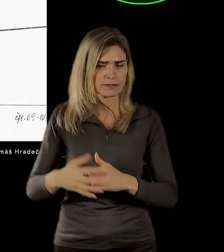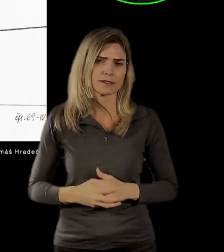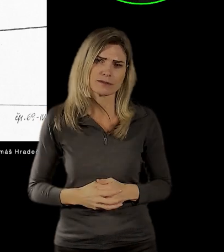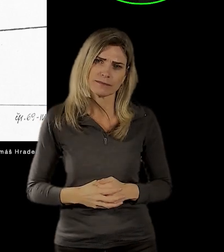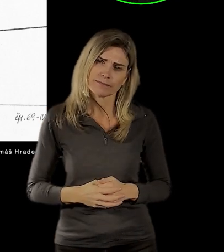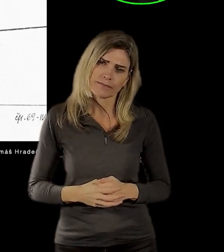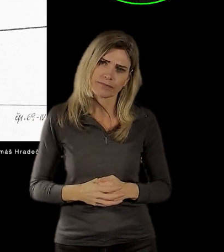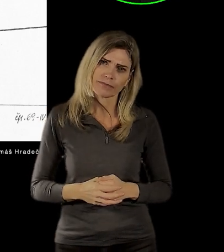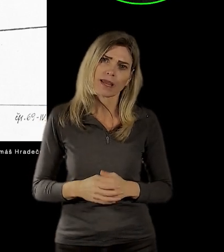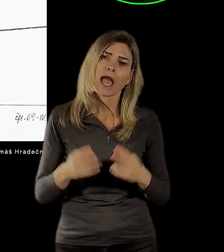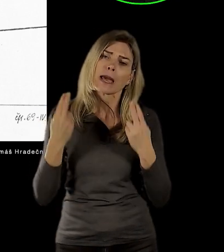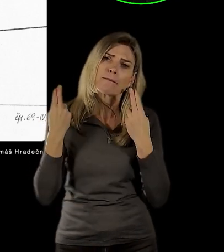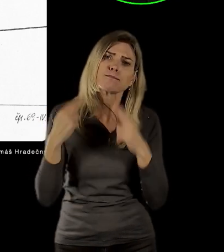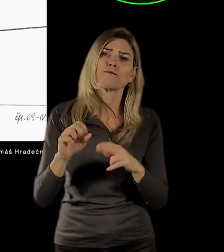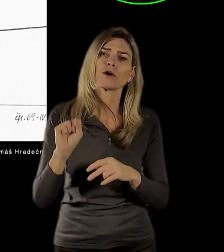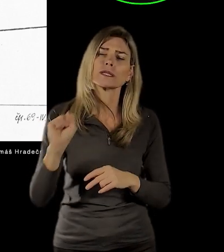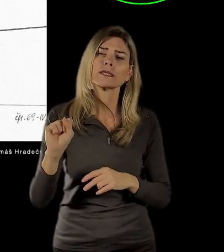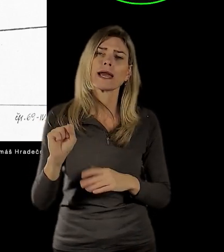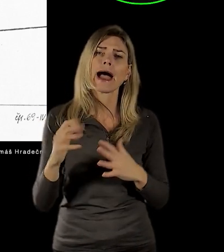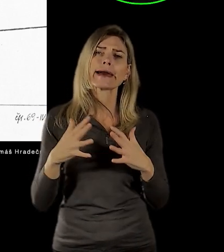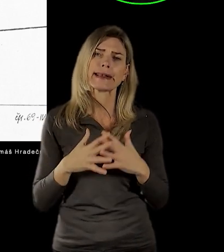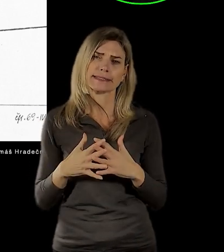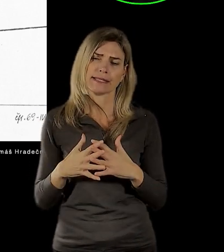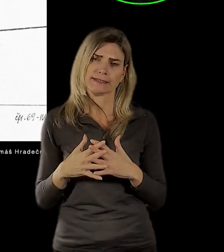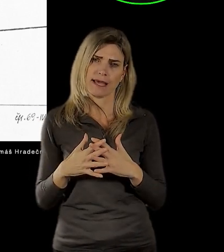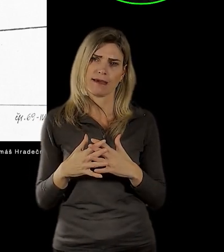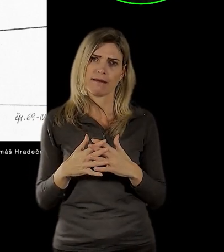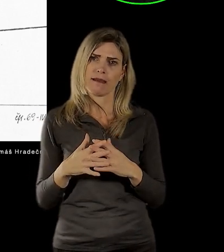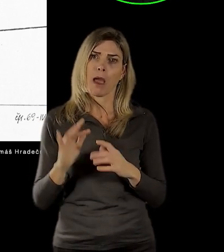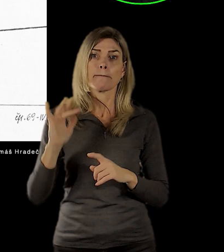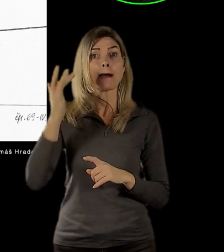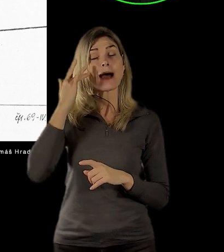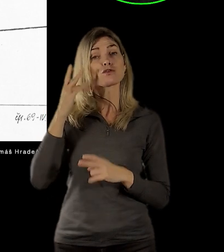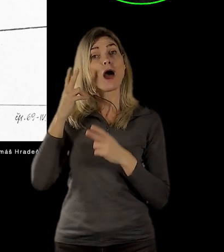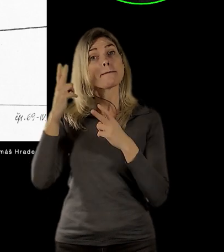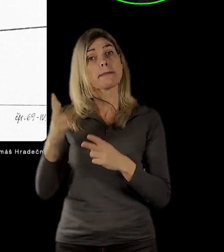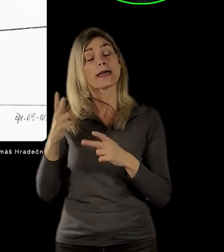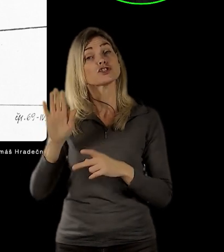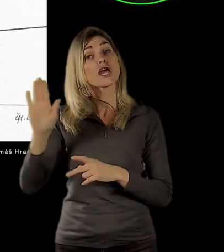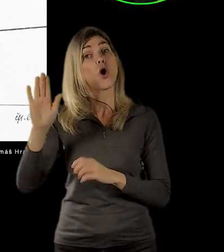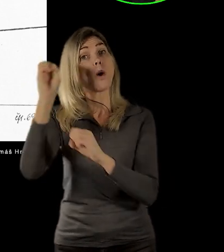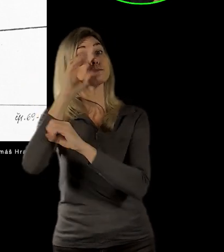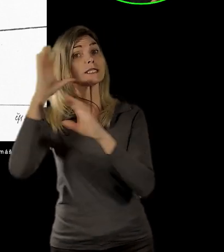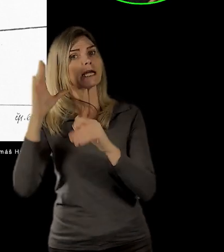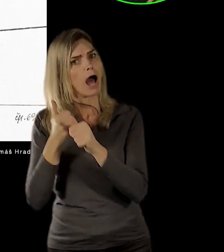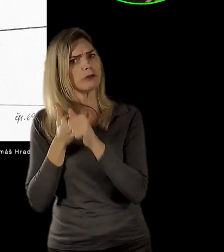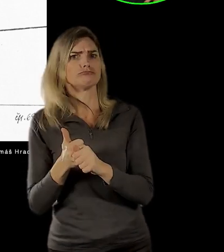k podobě renezanční, tak, jak si ho památková péče představovala.